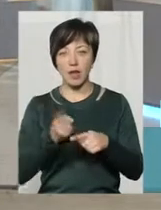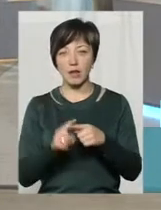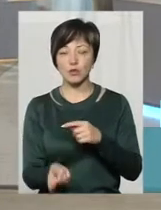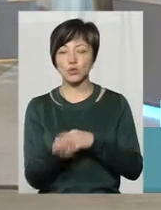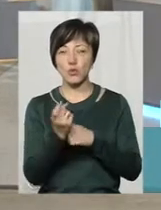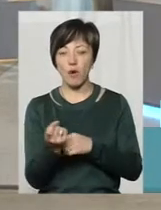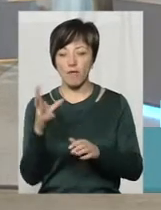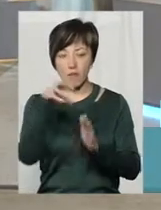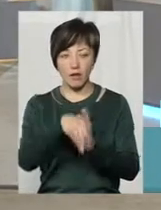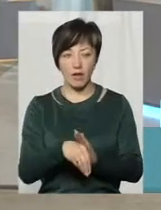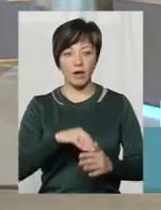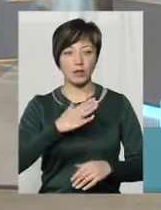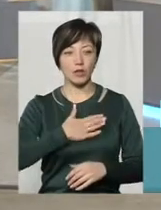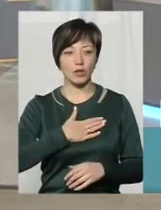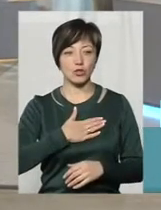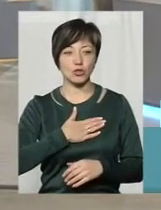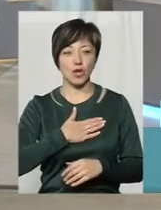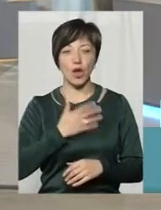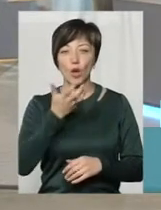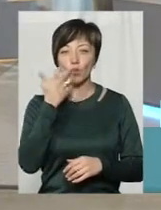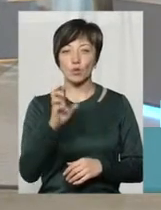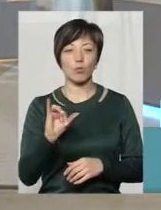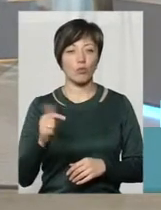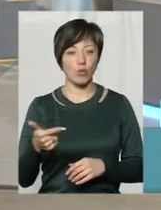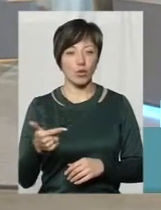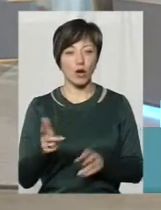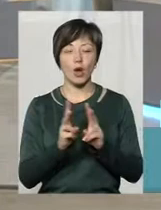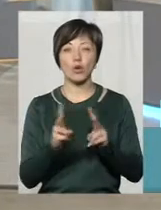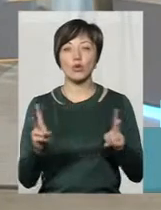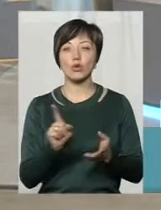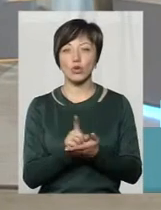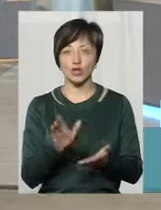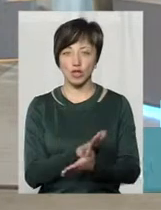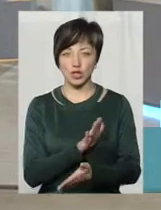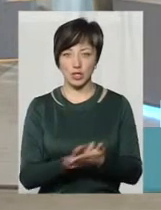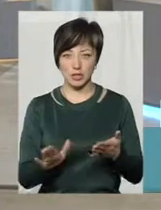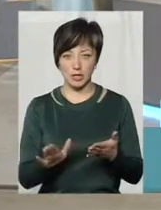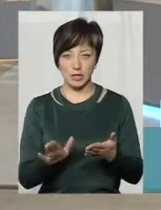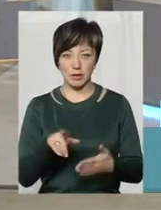впадає в наш районний бух. А хто його повинен чистити?